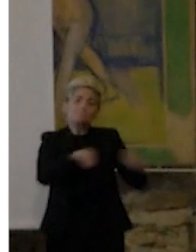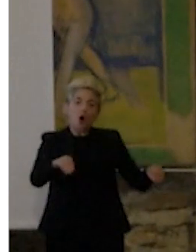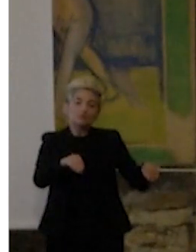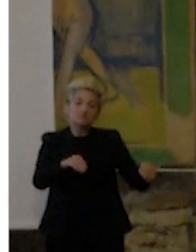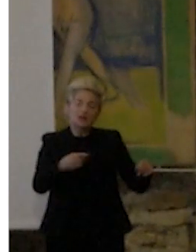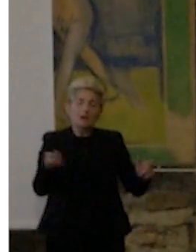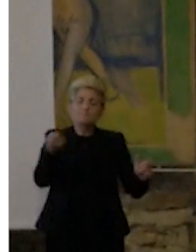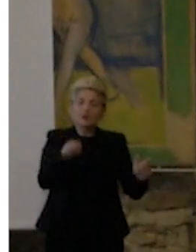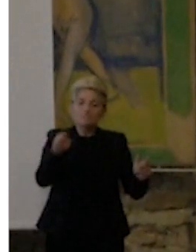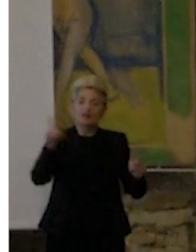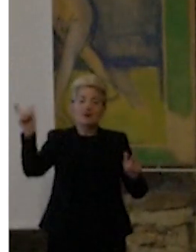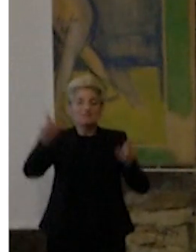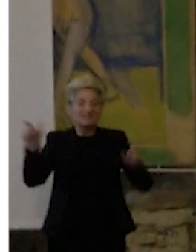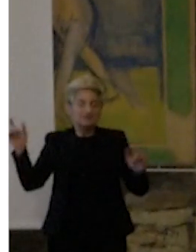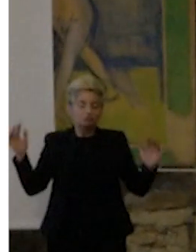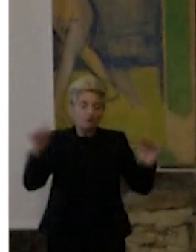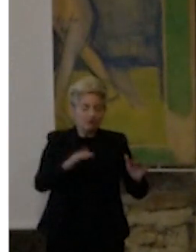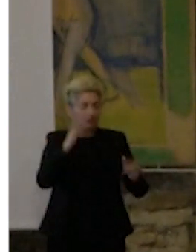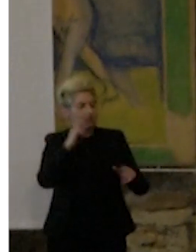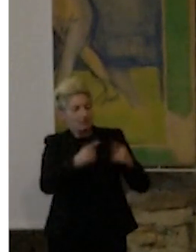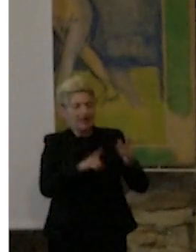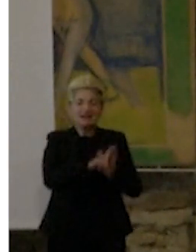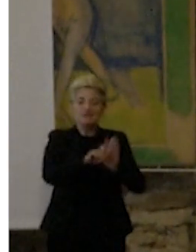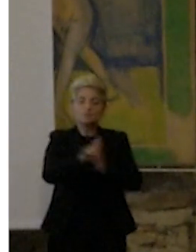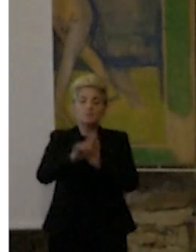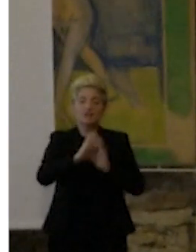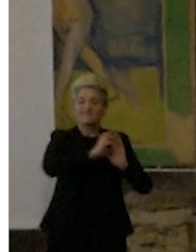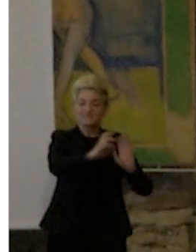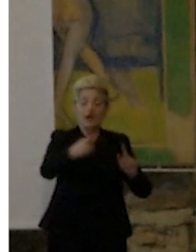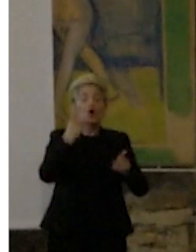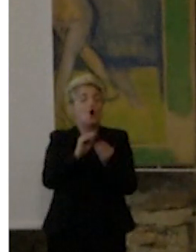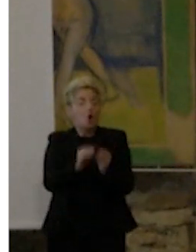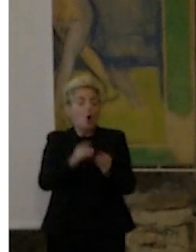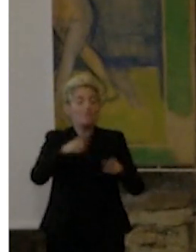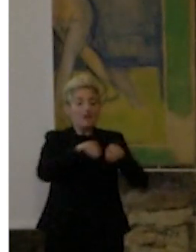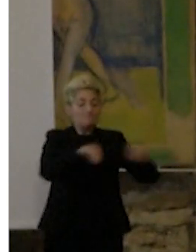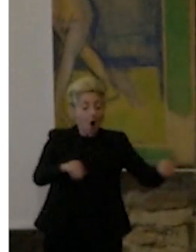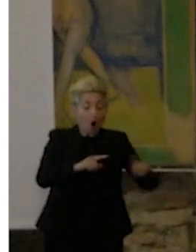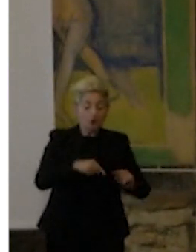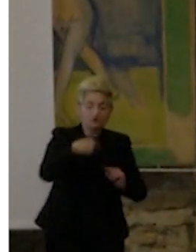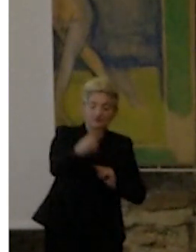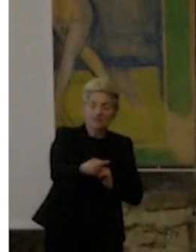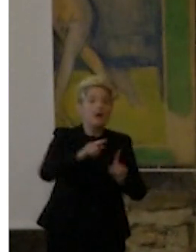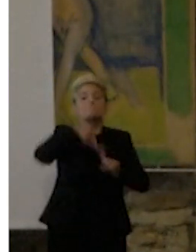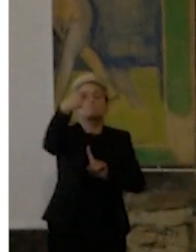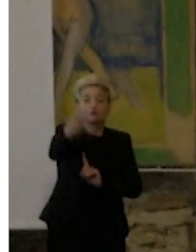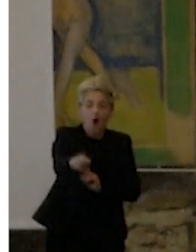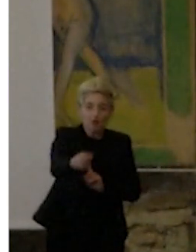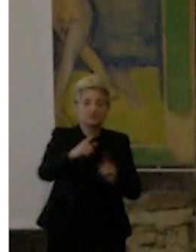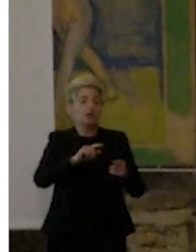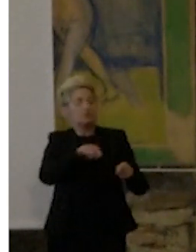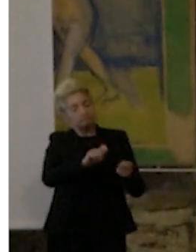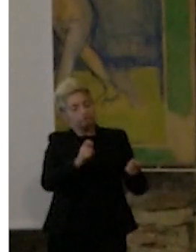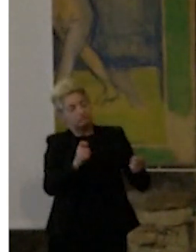vivendo la mostra, come appunto suggerito, di come posso cambiare nella prossima edizione, se serve la